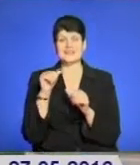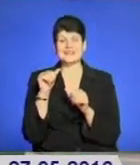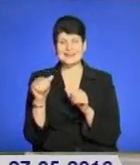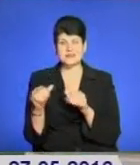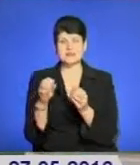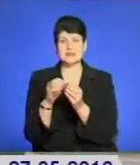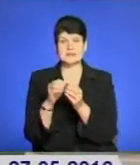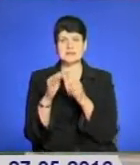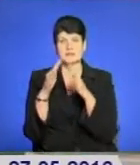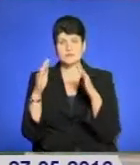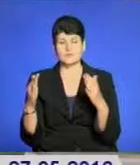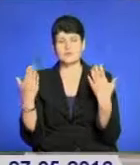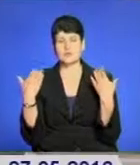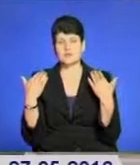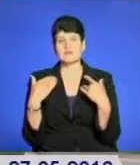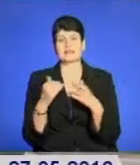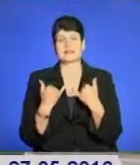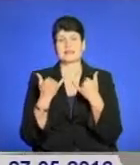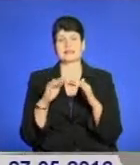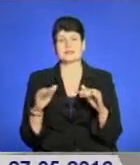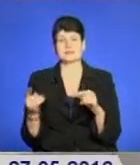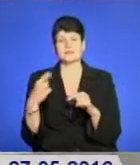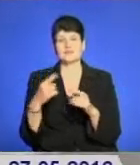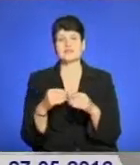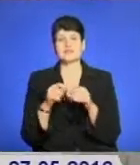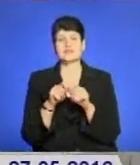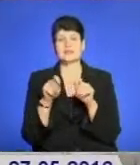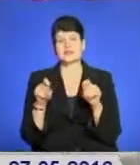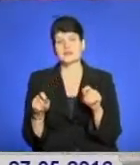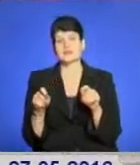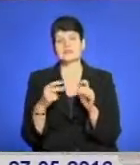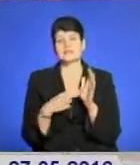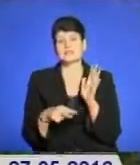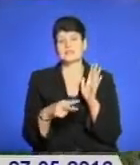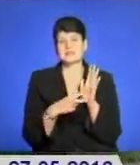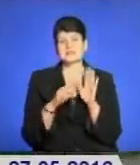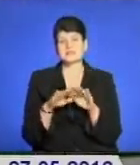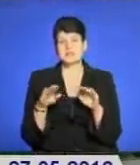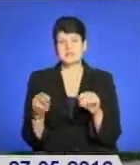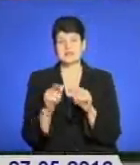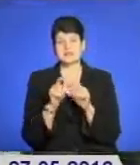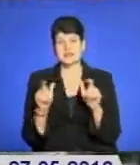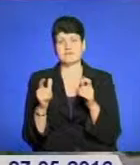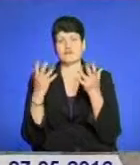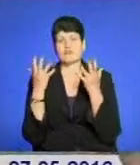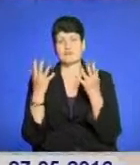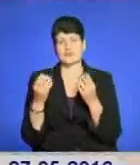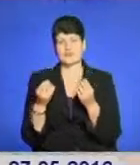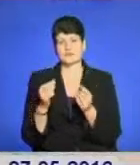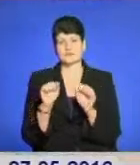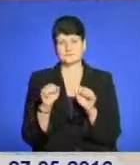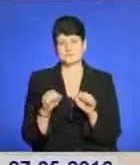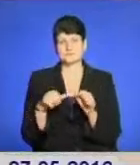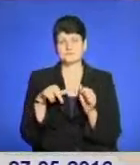відпочинкових таборів, для школярів Тернопільщини відкриють двері 77 дитячих закладів з денним перебуванням. Тут